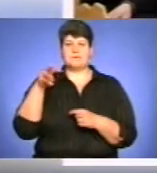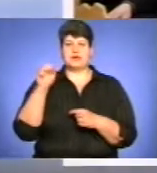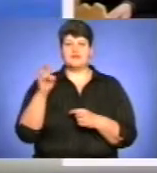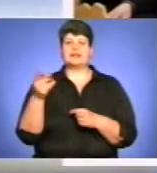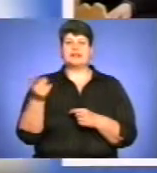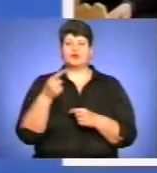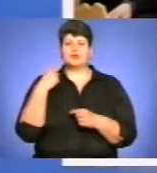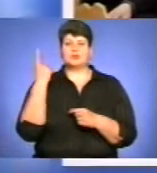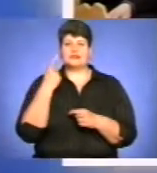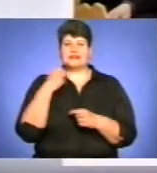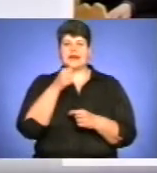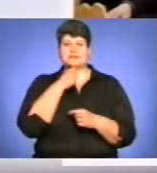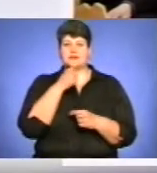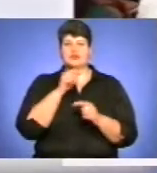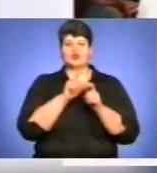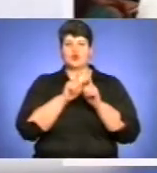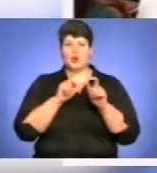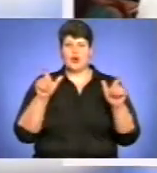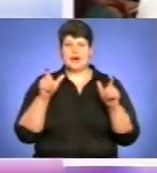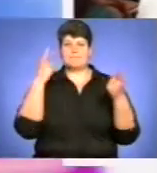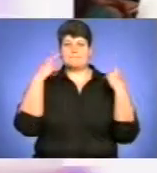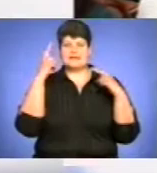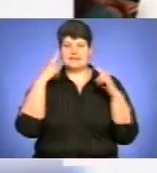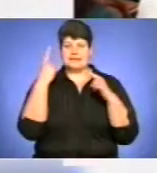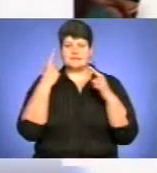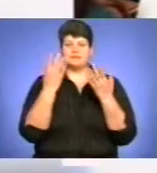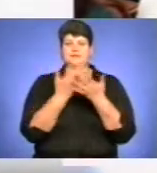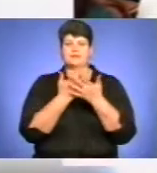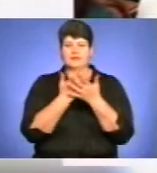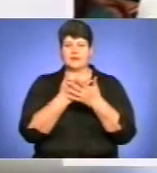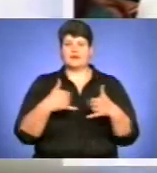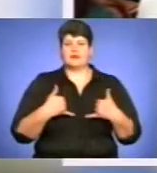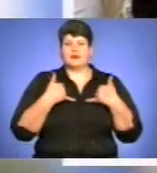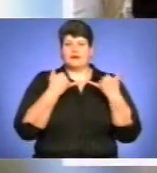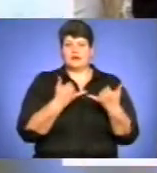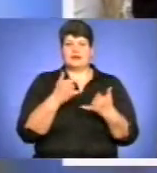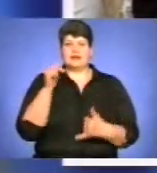обласній експериментальній школі мистецтв. Стрічка присвячена Ігорю Гареті.